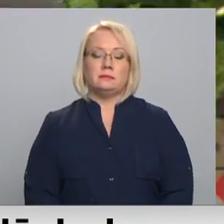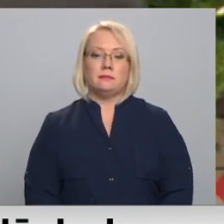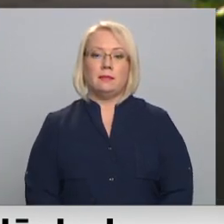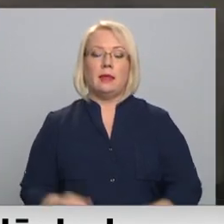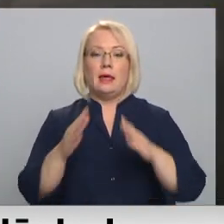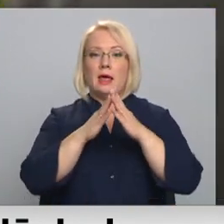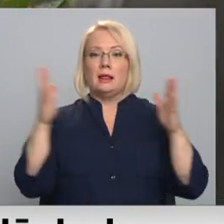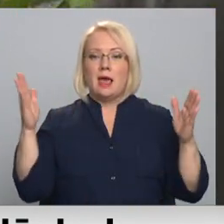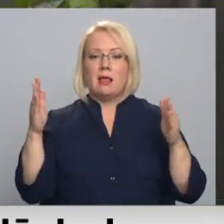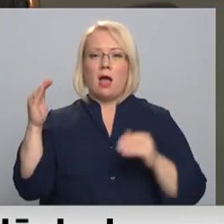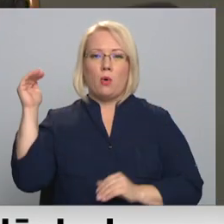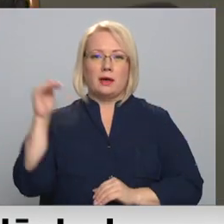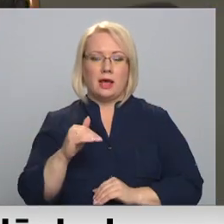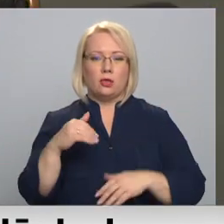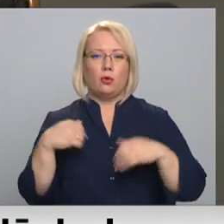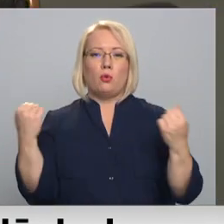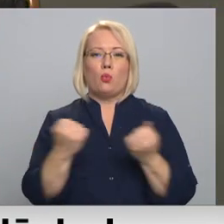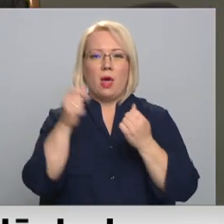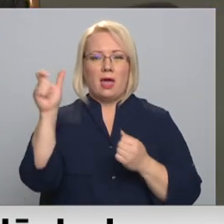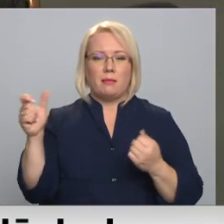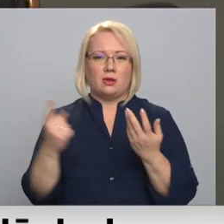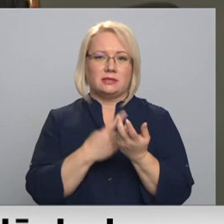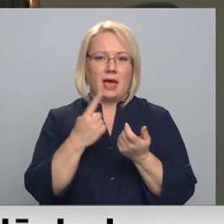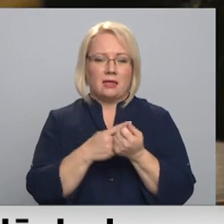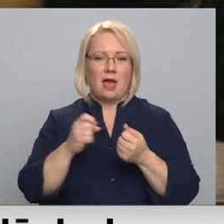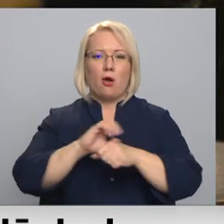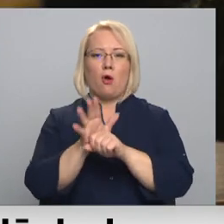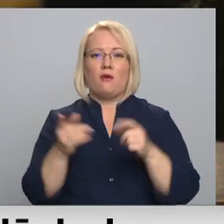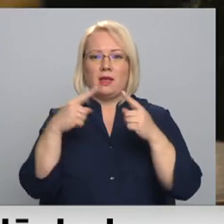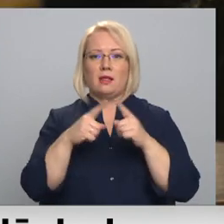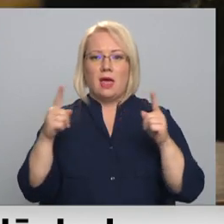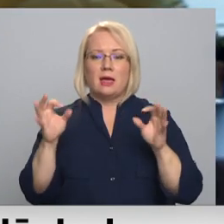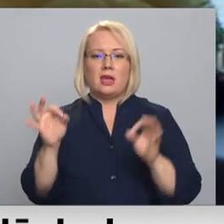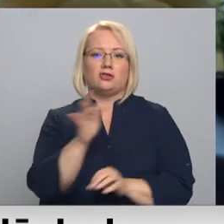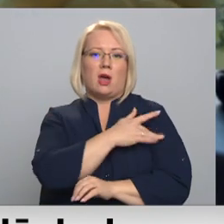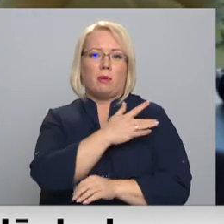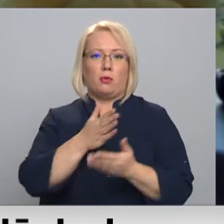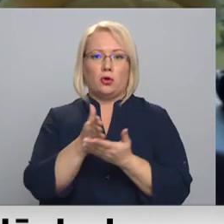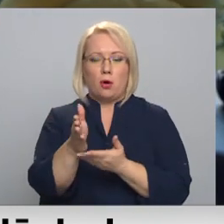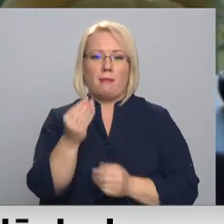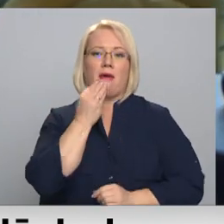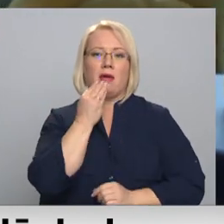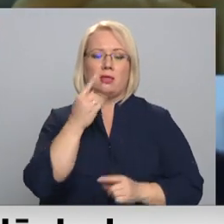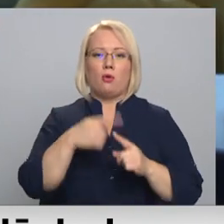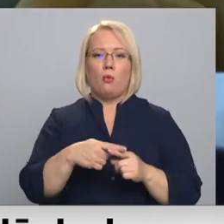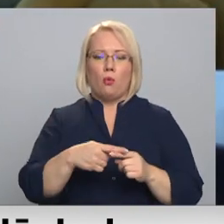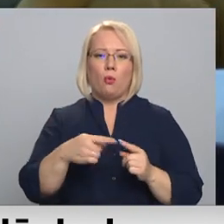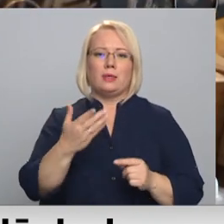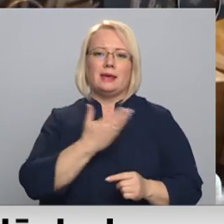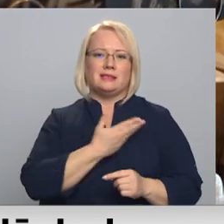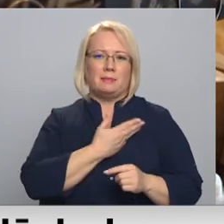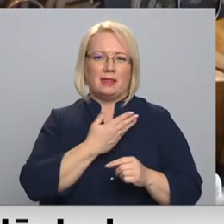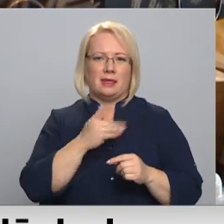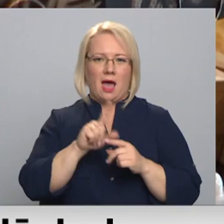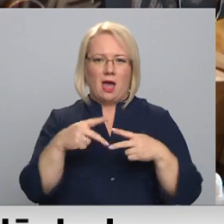Lielāko kritumu nodarbināto skaitā pandēmijas ietekmē piedzīvojusi apkalpojošā sfēra – ēdināšana un izmitināšana. Nozaras, kur